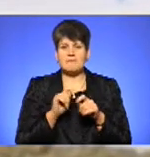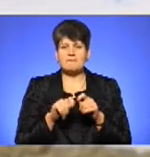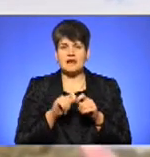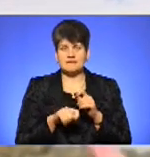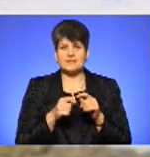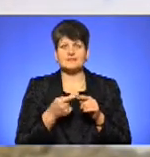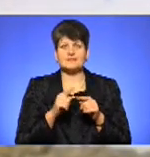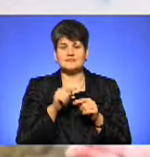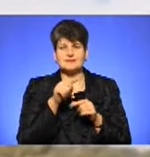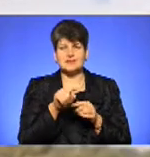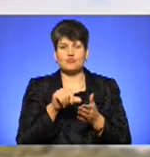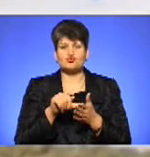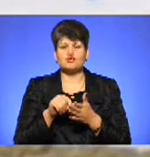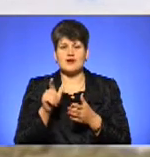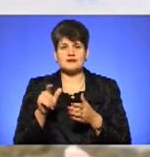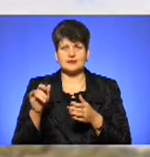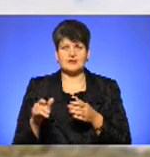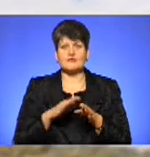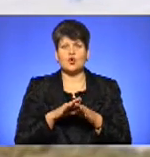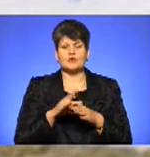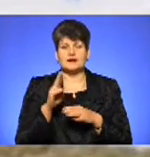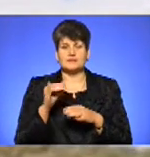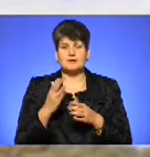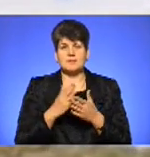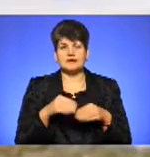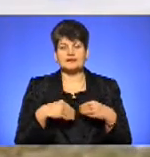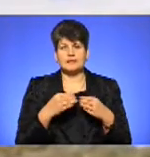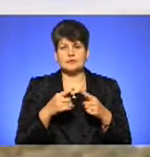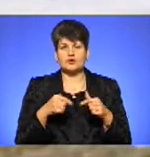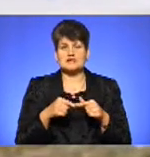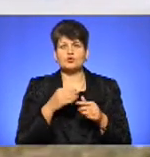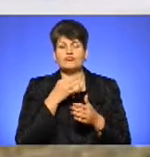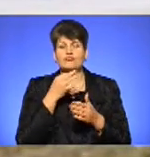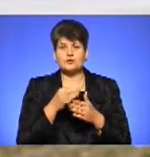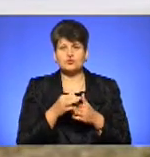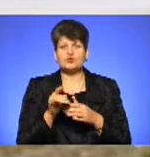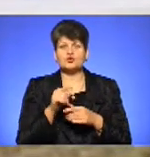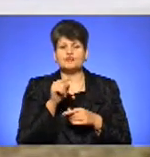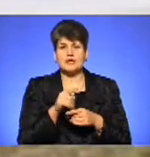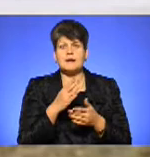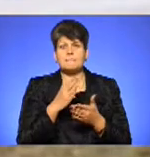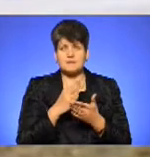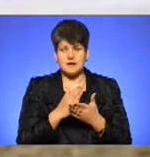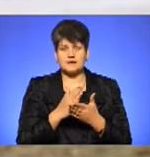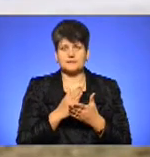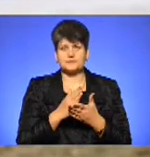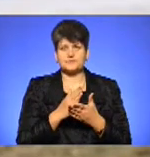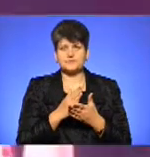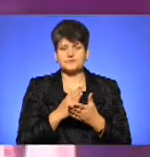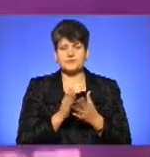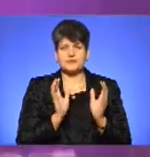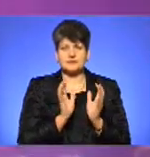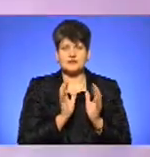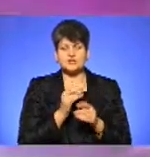цих учасників і цих виконавців і має дати організатору відповідь, що вона має застереження чи не має